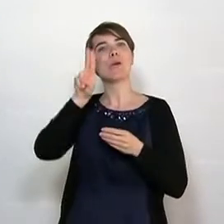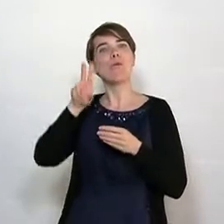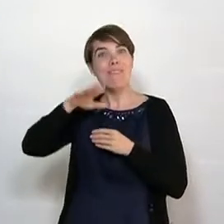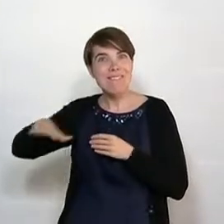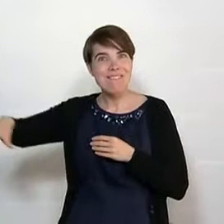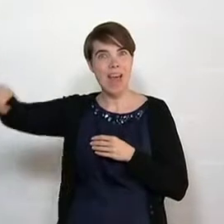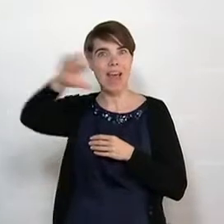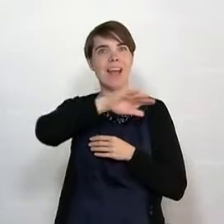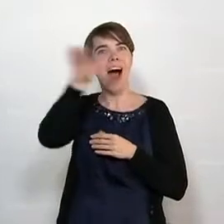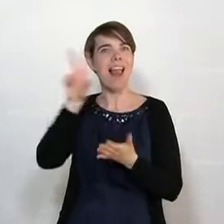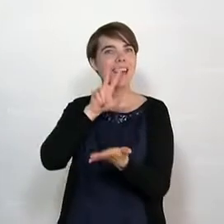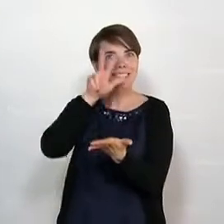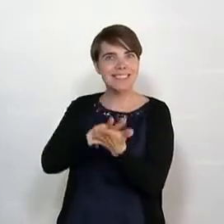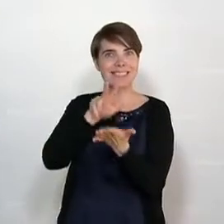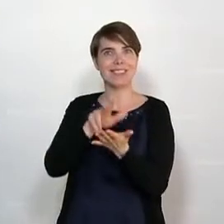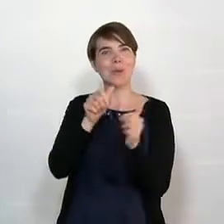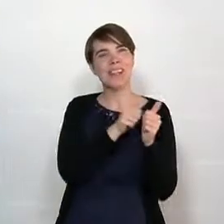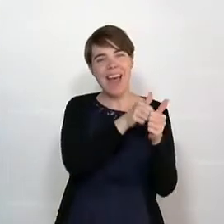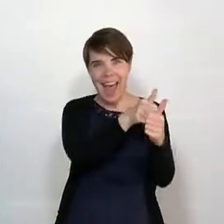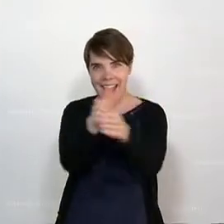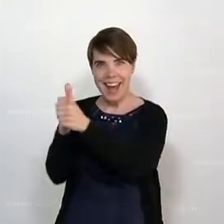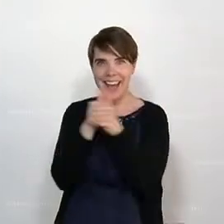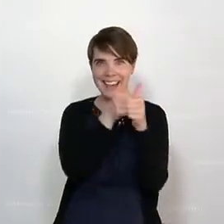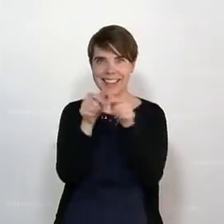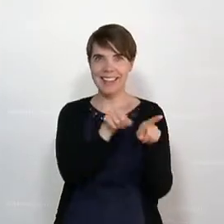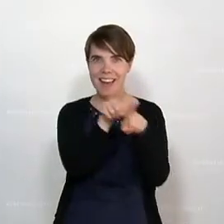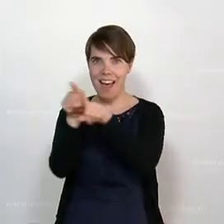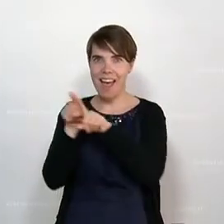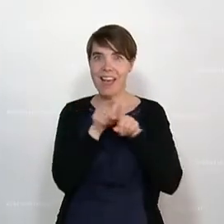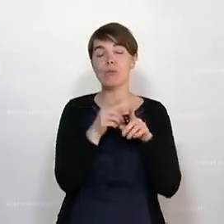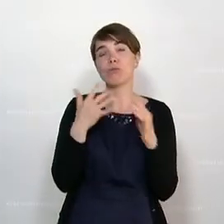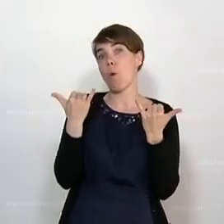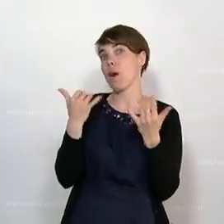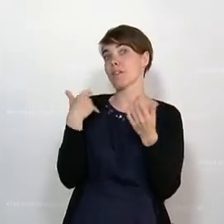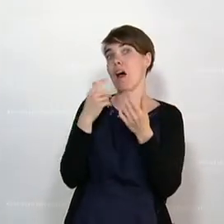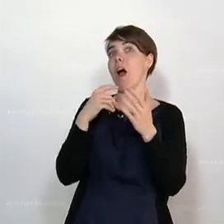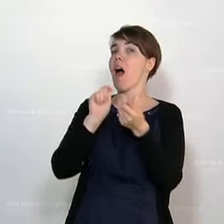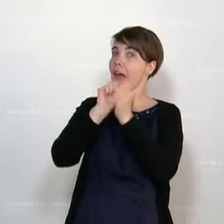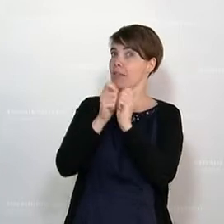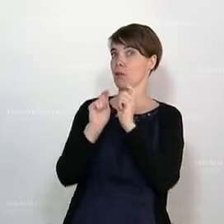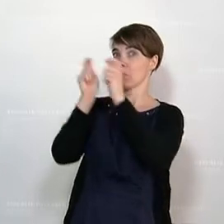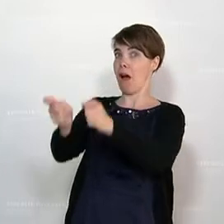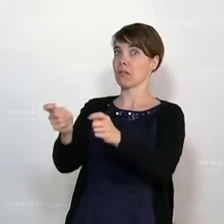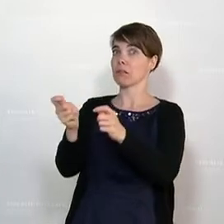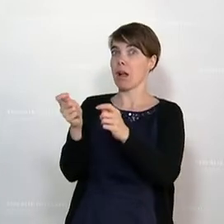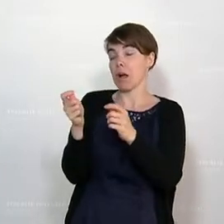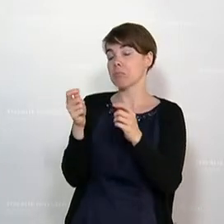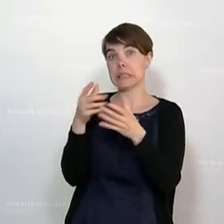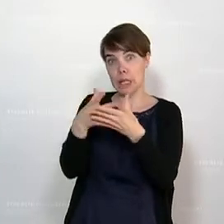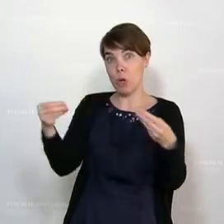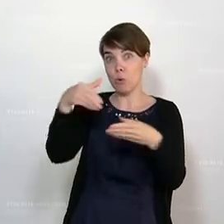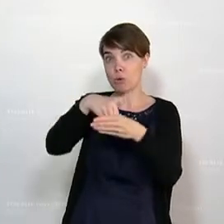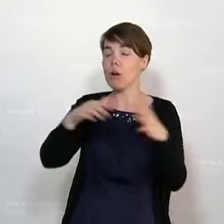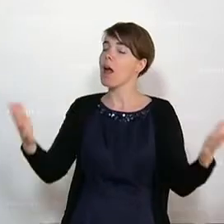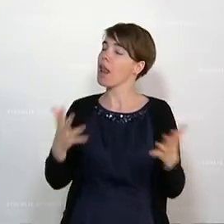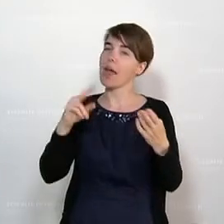einheitlich und anerkannt ist. Auch das haben wir mit dem heute vorliegenden Abänderungsantrag eben jetzt geschaffen. Eine Lösung, die sehr, sehr leicht adaptierbar ist